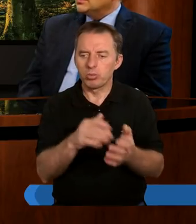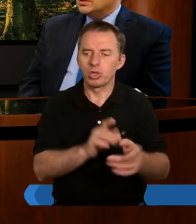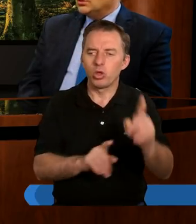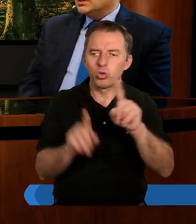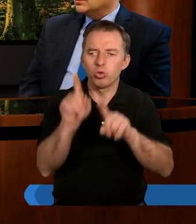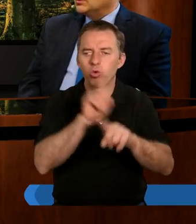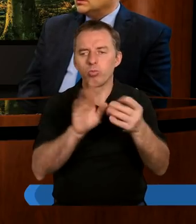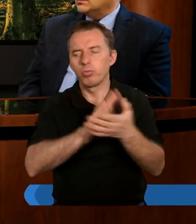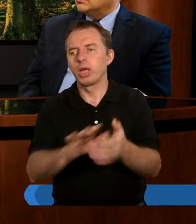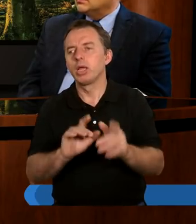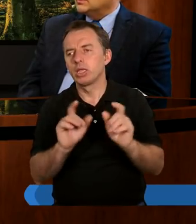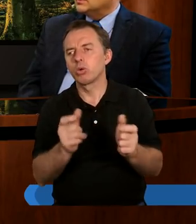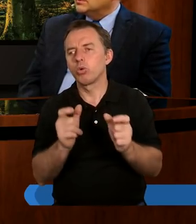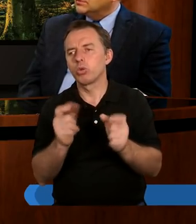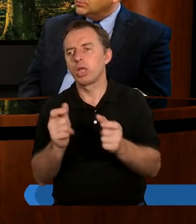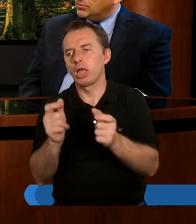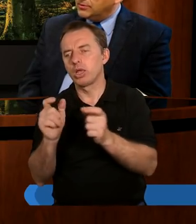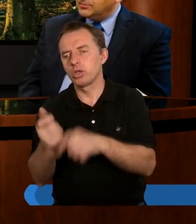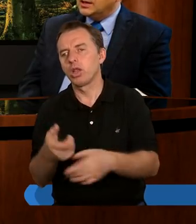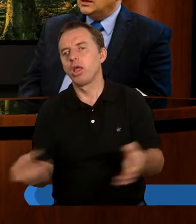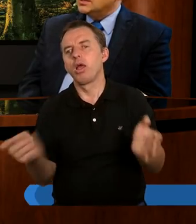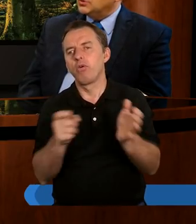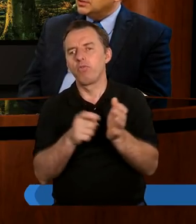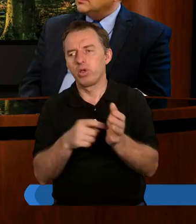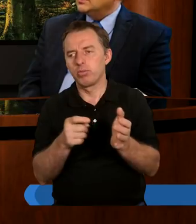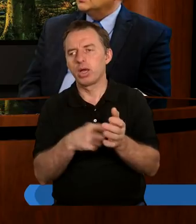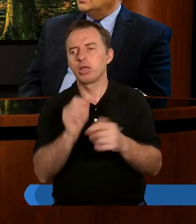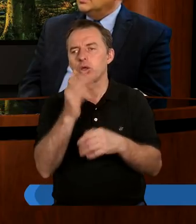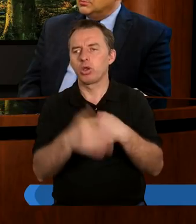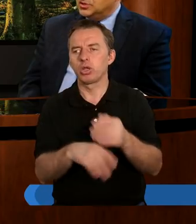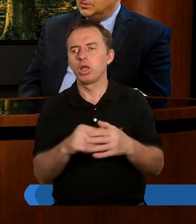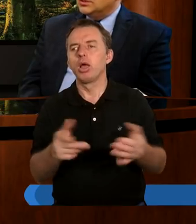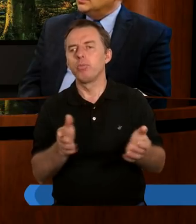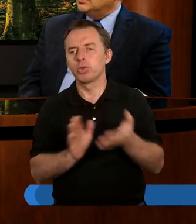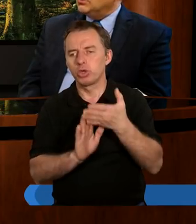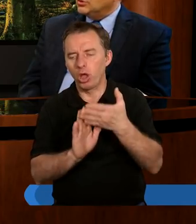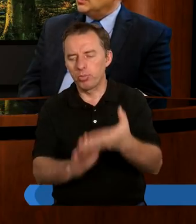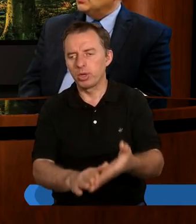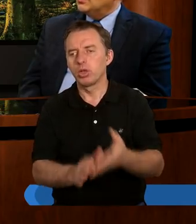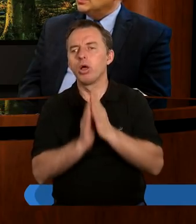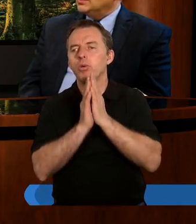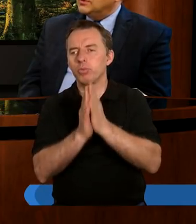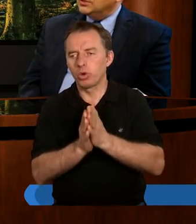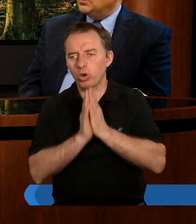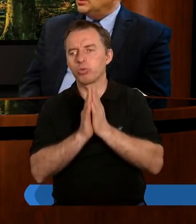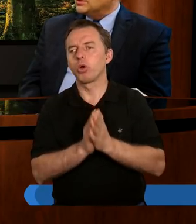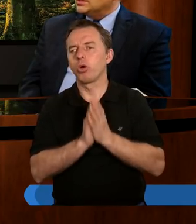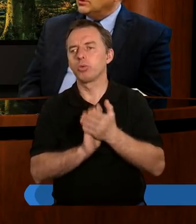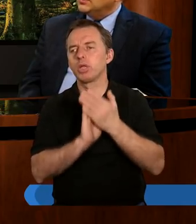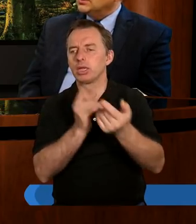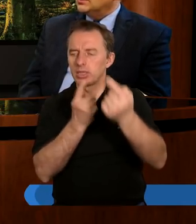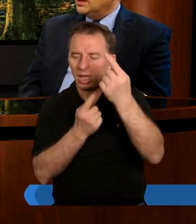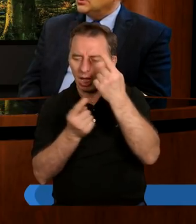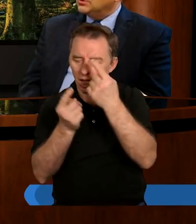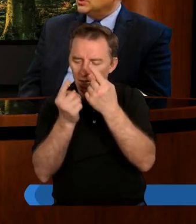tłumaczyć często bezskutecznie, bo wymagana jest postawa, przebaczenie, prośba o przebaczenie i wtedy dopiero